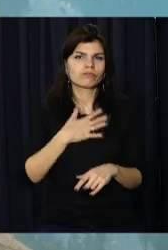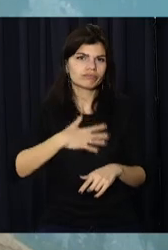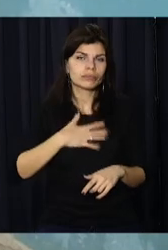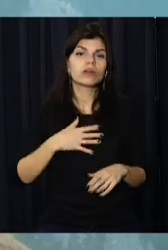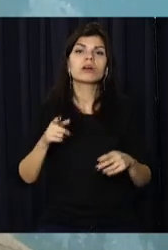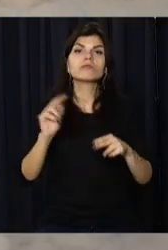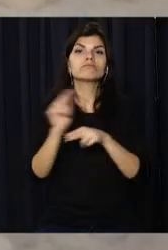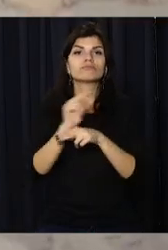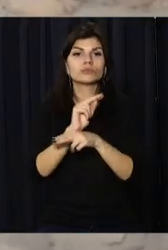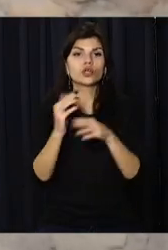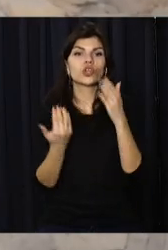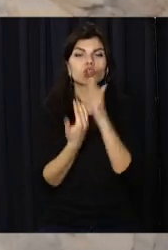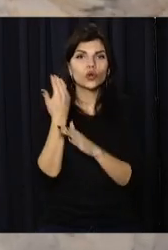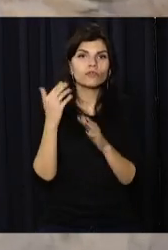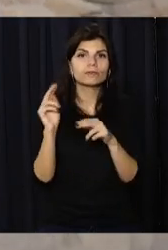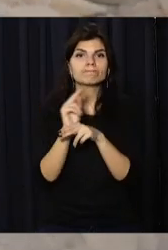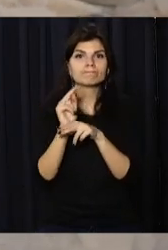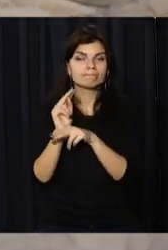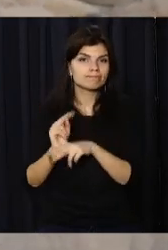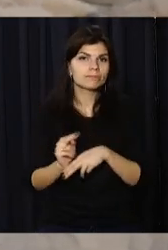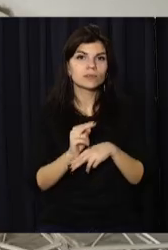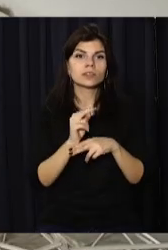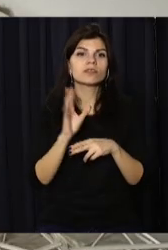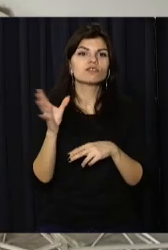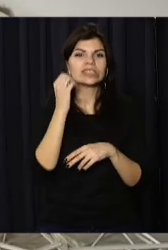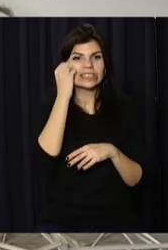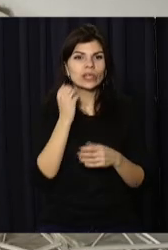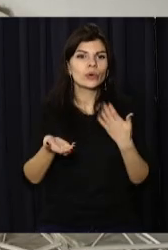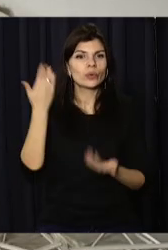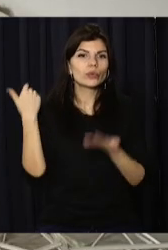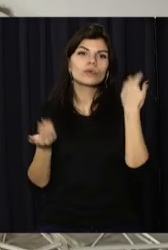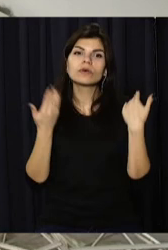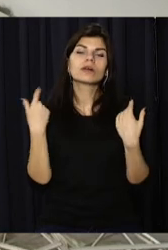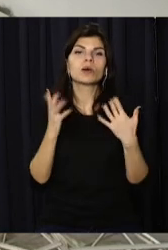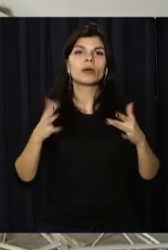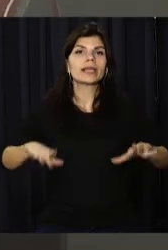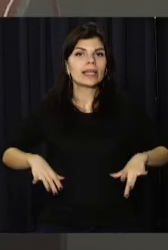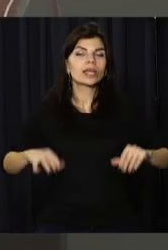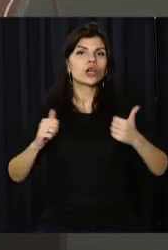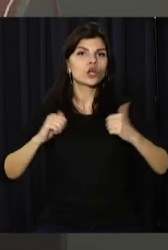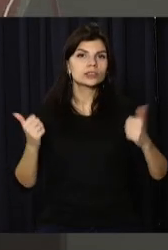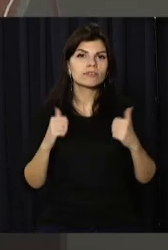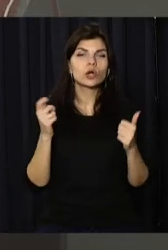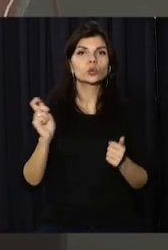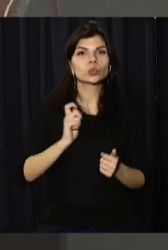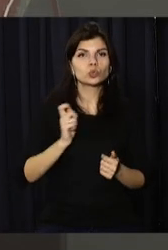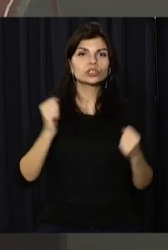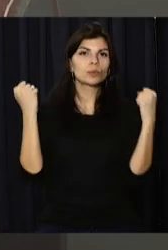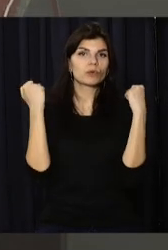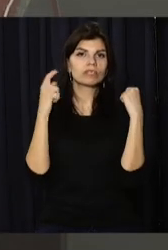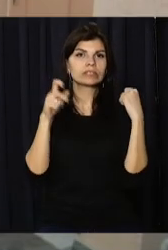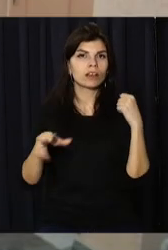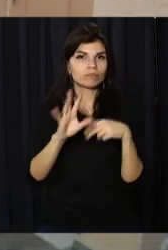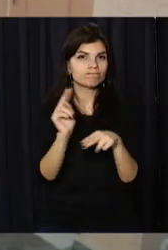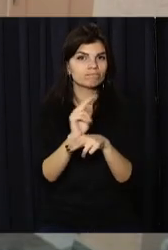ремонтники готують основу під внутрішнє оздоблення та демонтують все старе. Потім облаштують тренерські, роздягальні, душові, спортивну